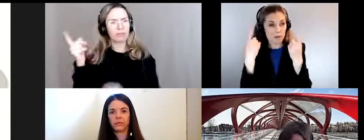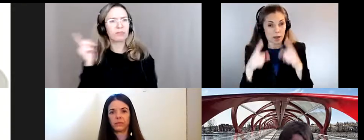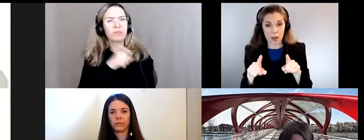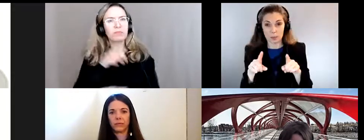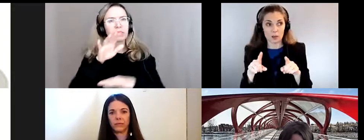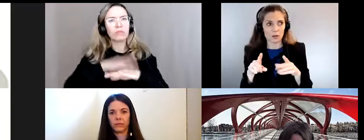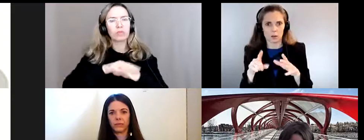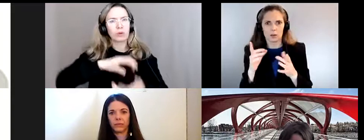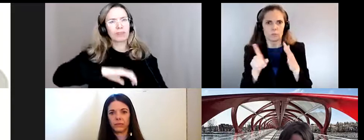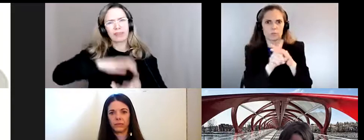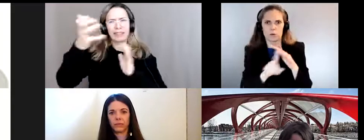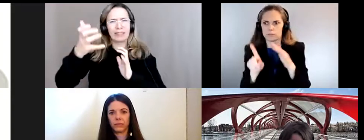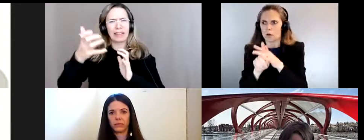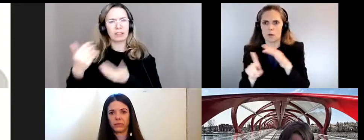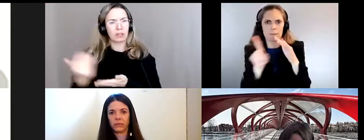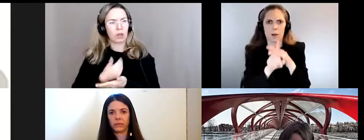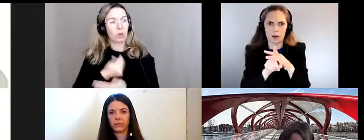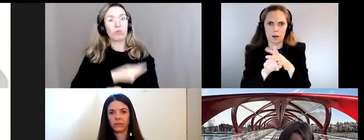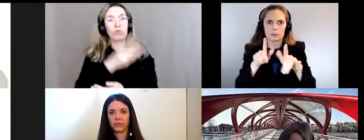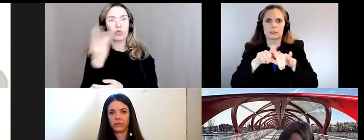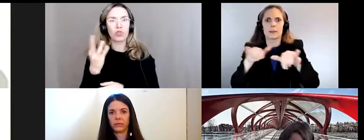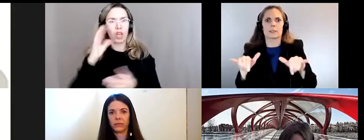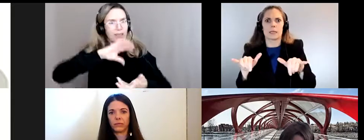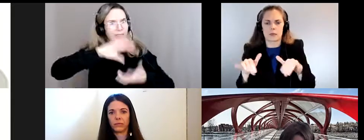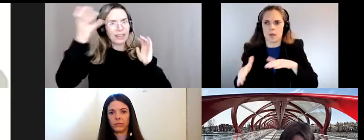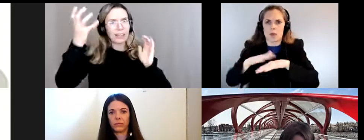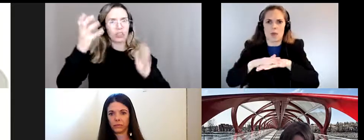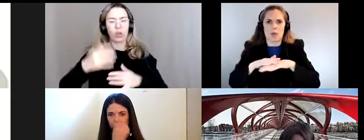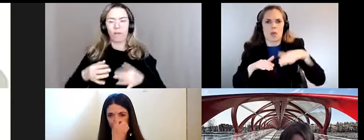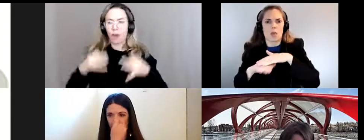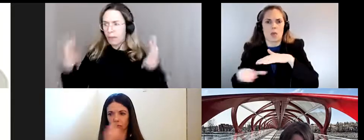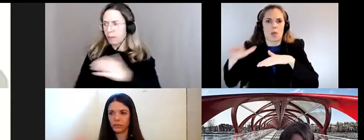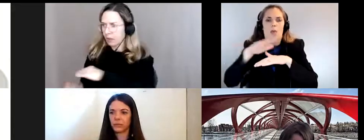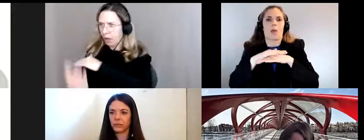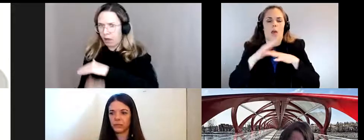désastres cumulés plusieurs catastrophes qui arrivent en même temps